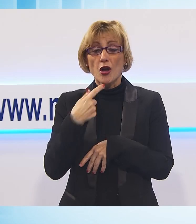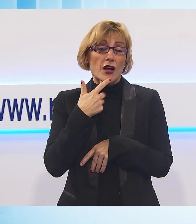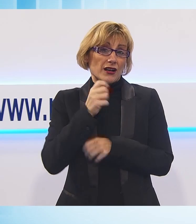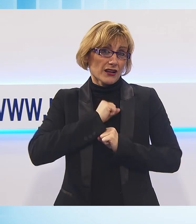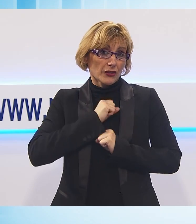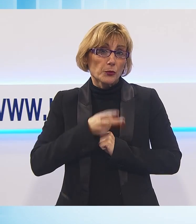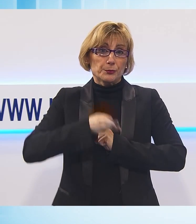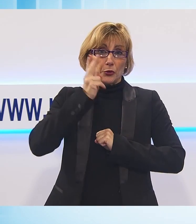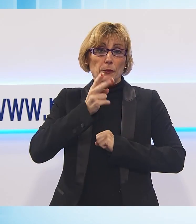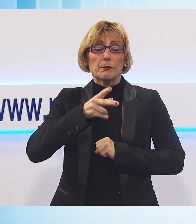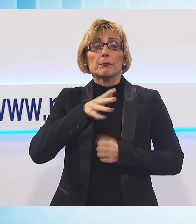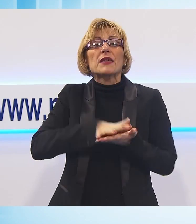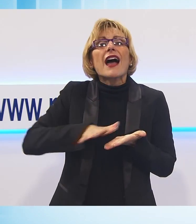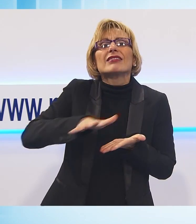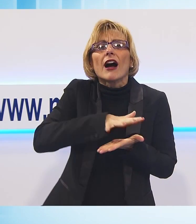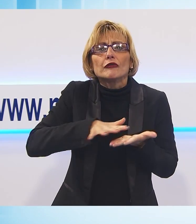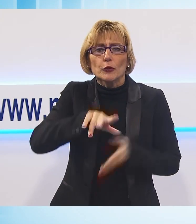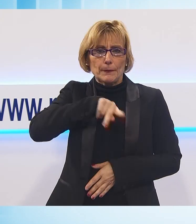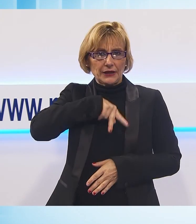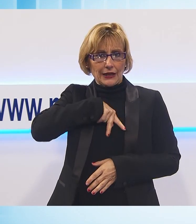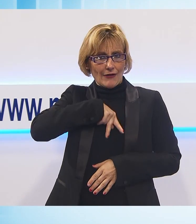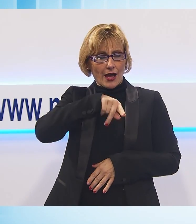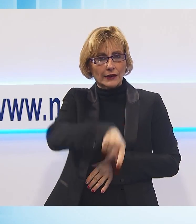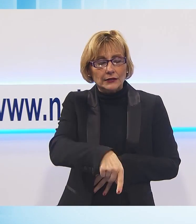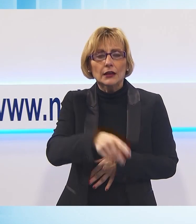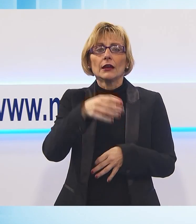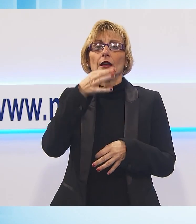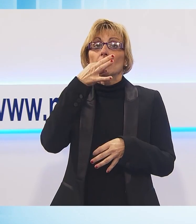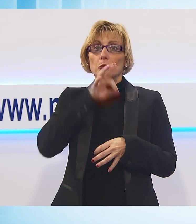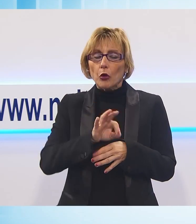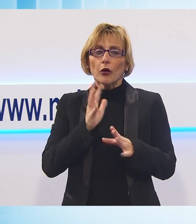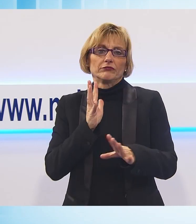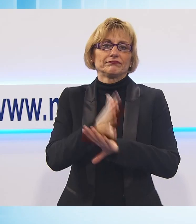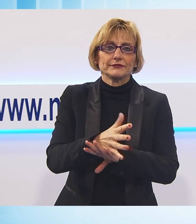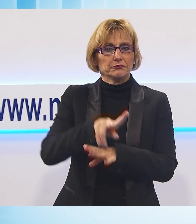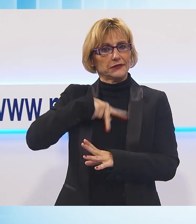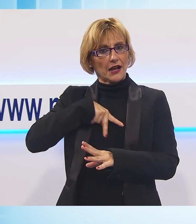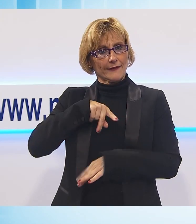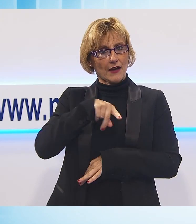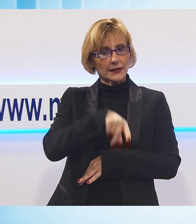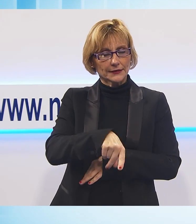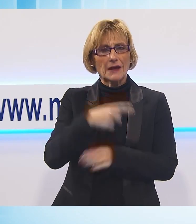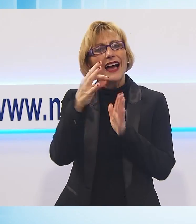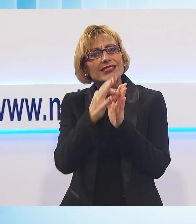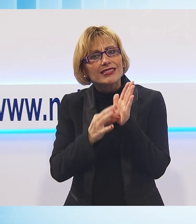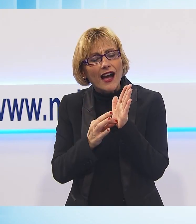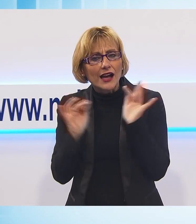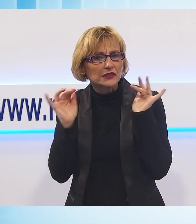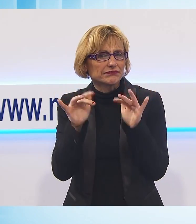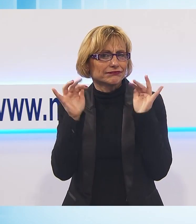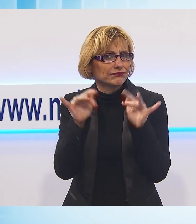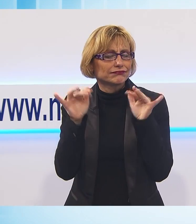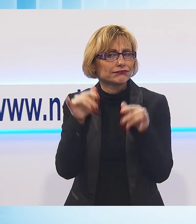piattaforme private per loro natura sono suscettibili anche di violare la privacy. Tutta la massa di dati che arriveranno a queste